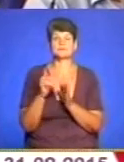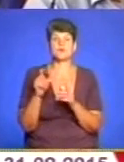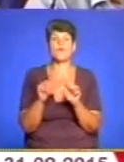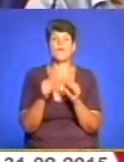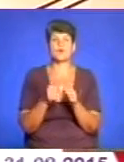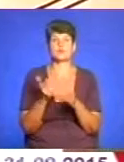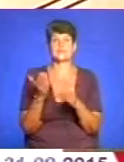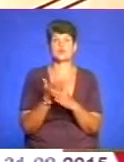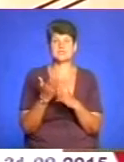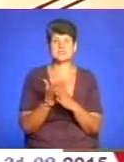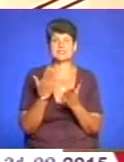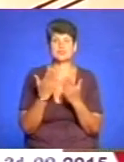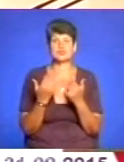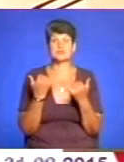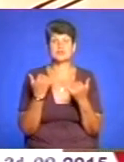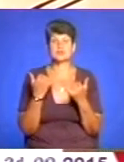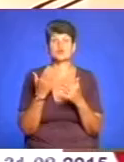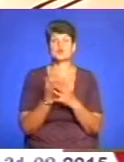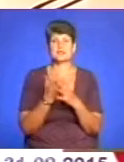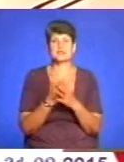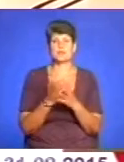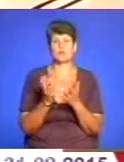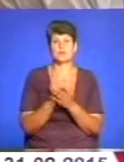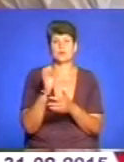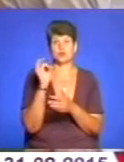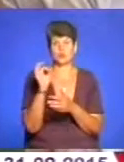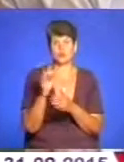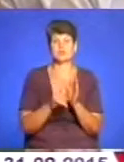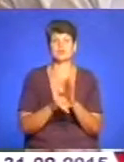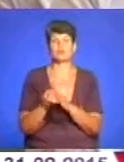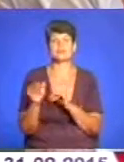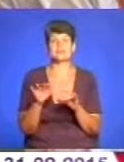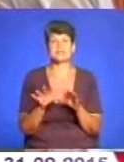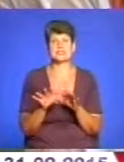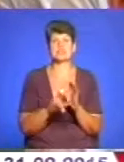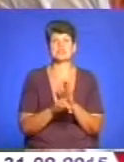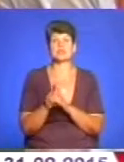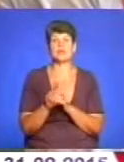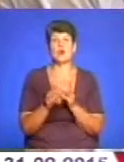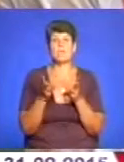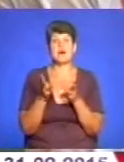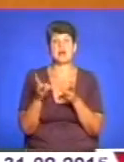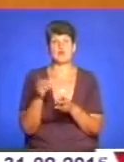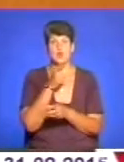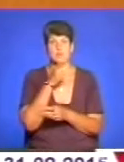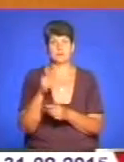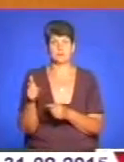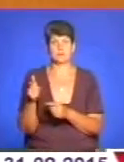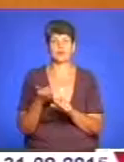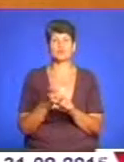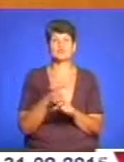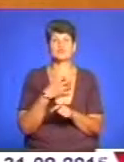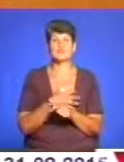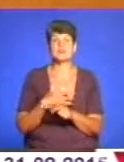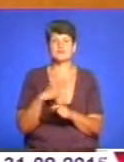Потримати субсидію, навіть якщо наразі субсидія виходить нульова, вона почне діяти з початком опалювального сезону. Дуже важливо,